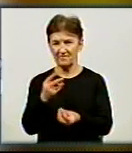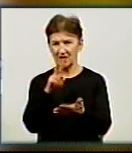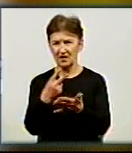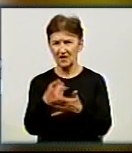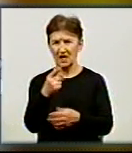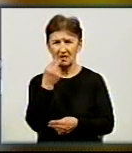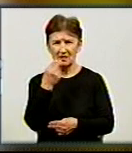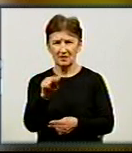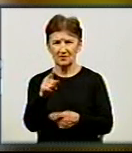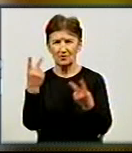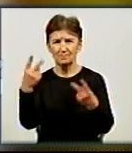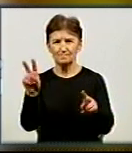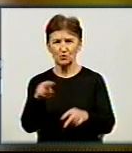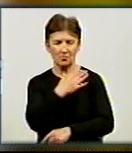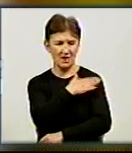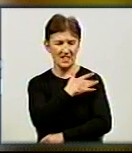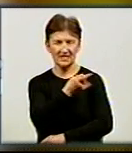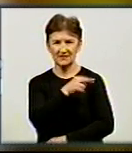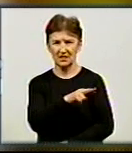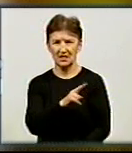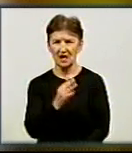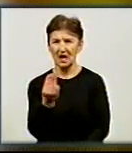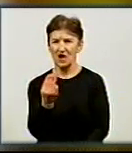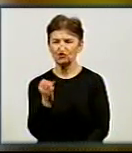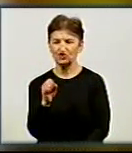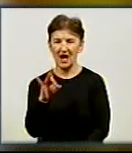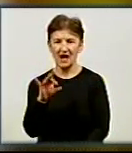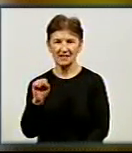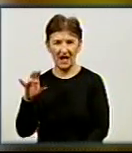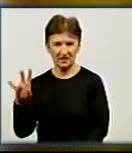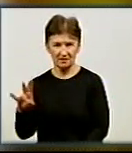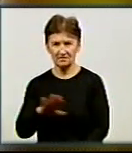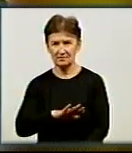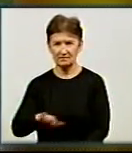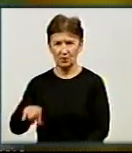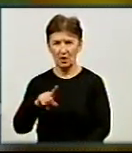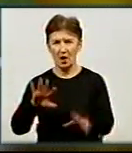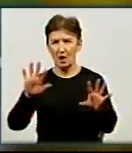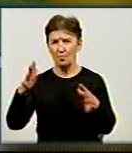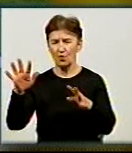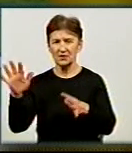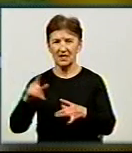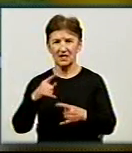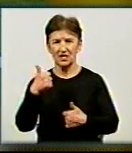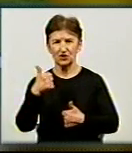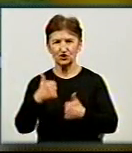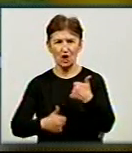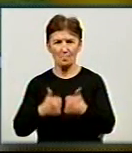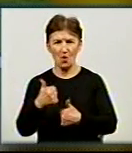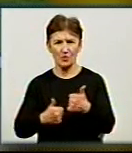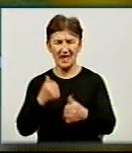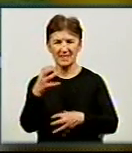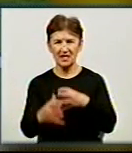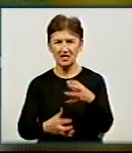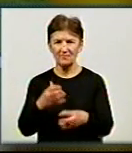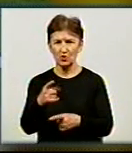тренер футбольного клубу «Олександрія» Володимир Шаран. У номінації «Подія року» чемпіонат Європи з бейсболу у групі